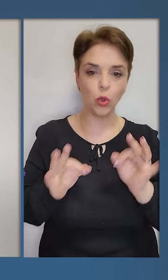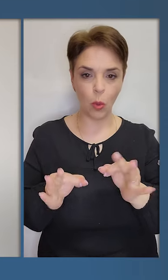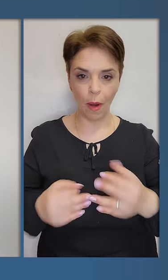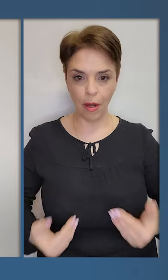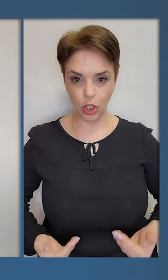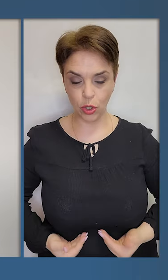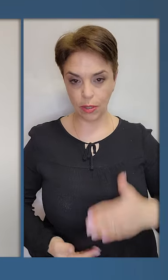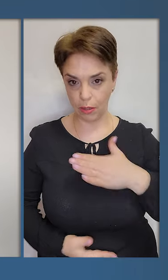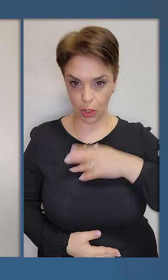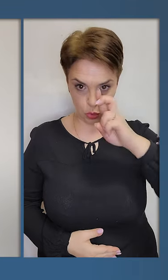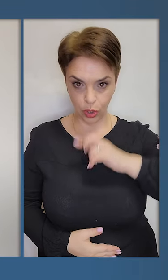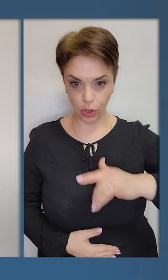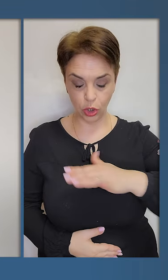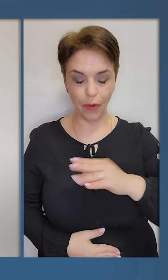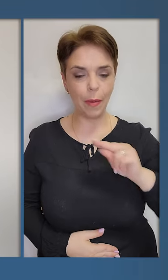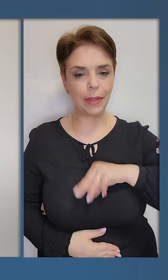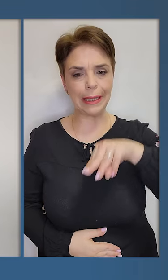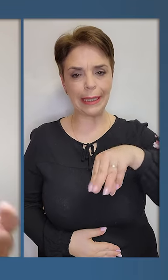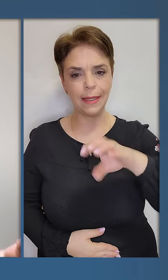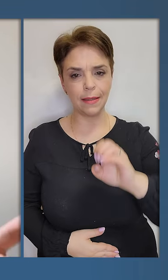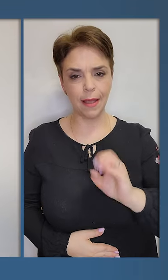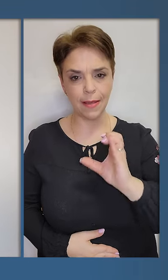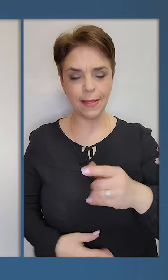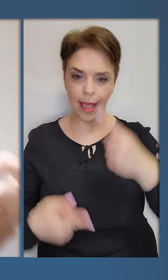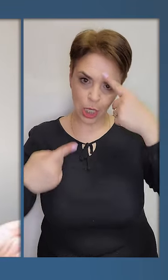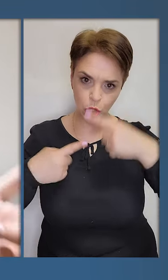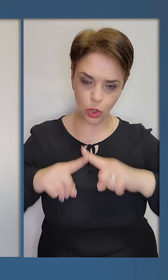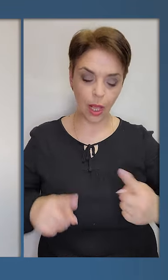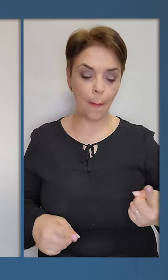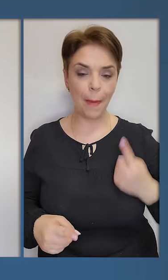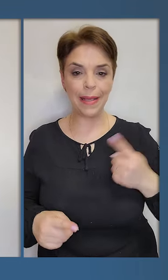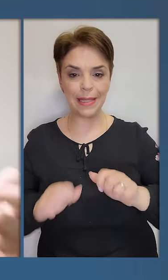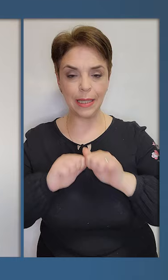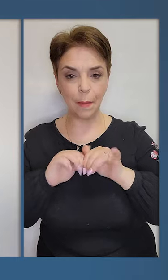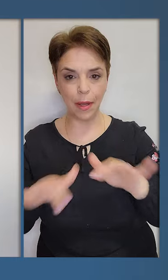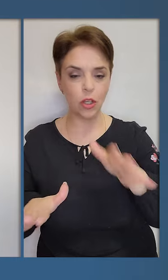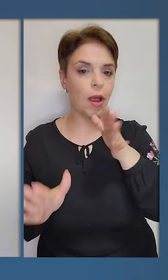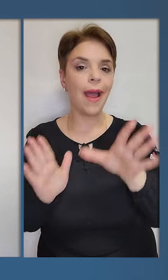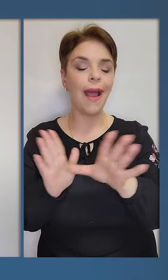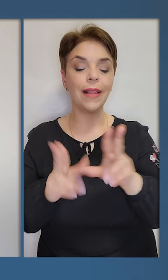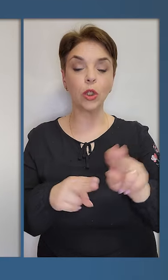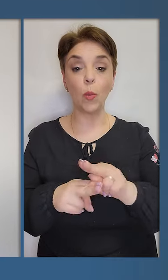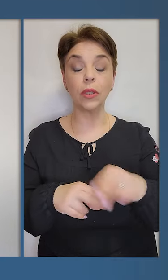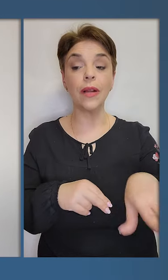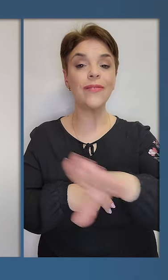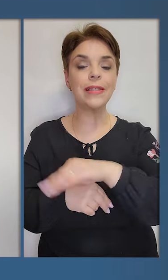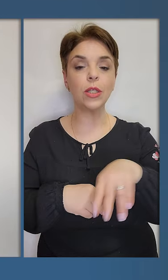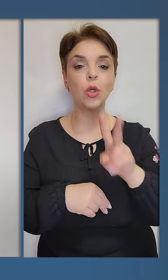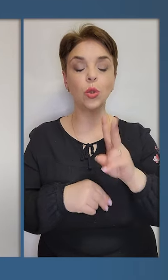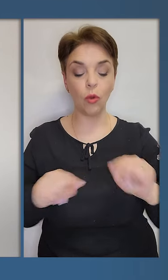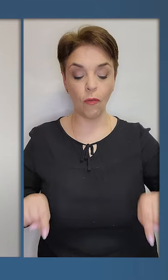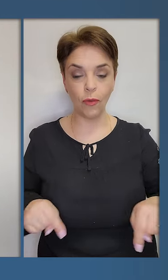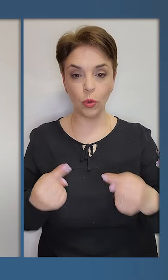нормальне життя нашої держави. Працівники ТЕС, інженери, майстри на мережах, електромонтери. Усі,